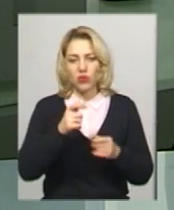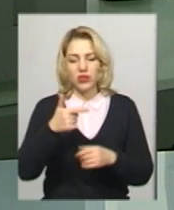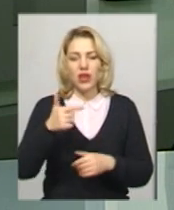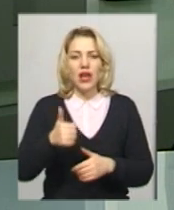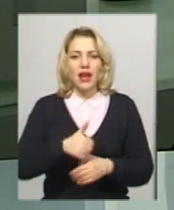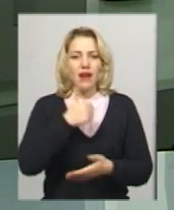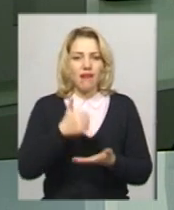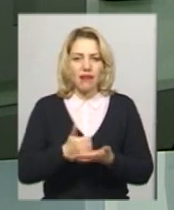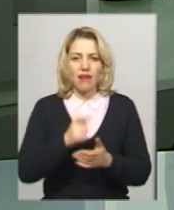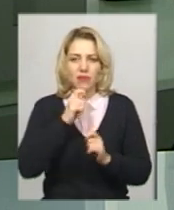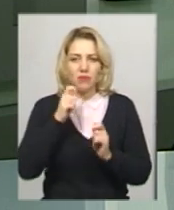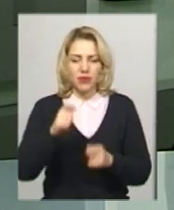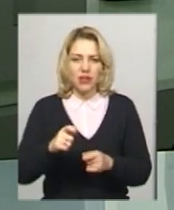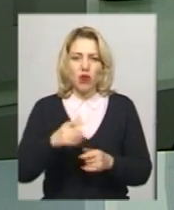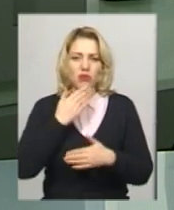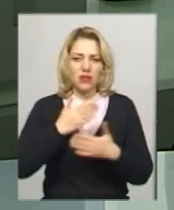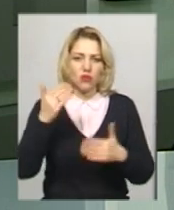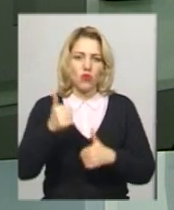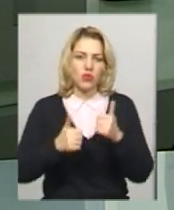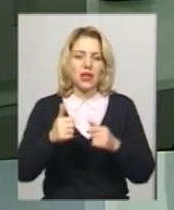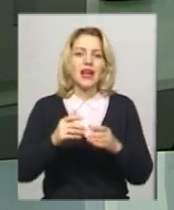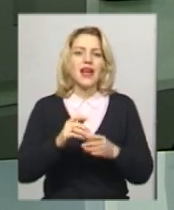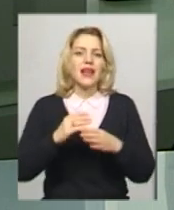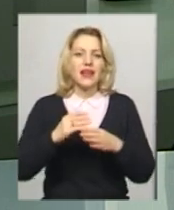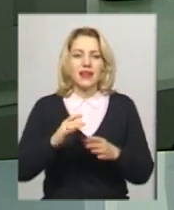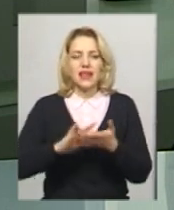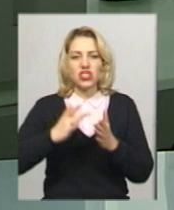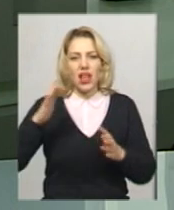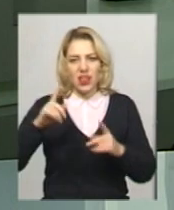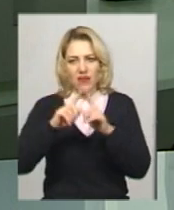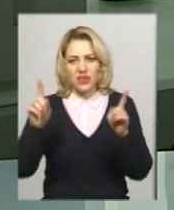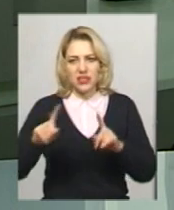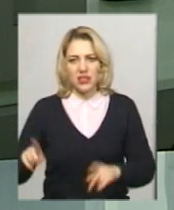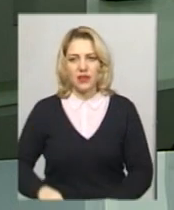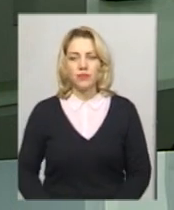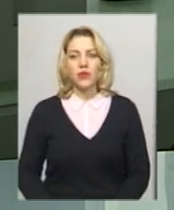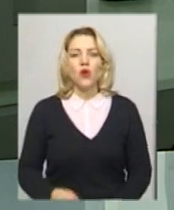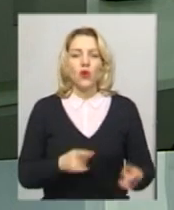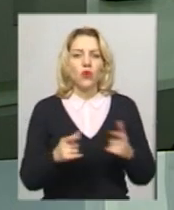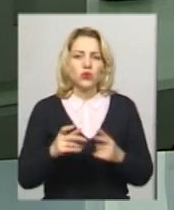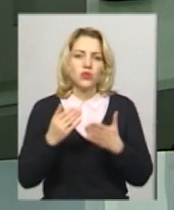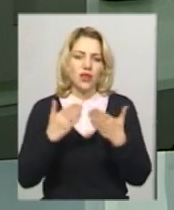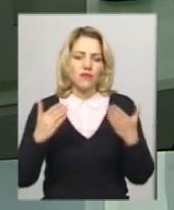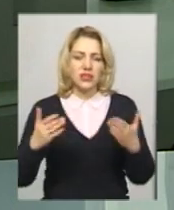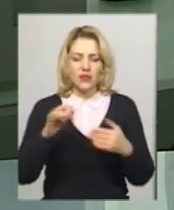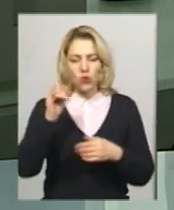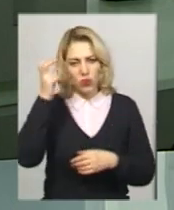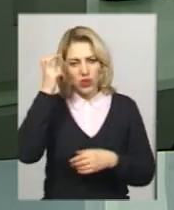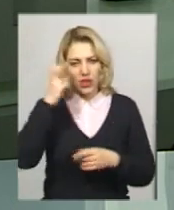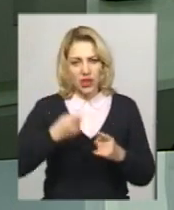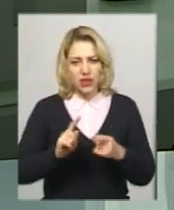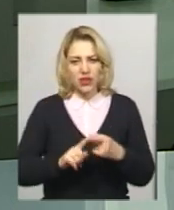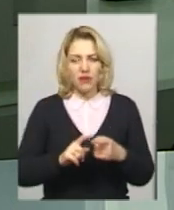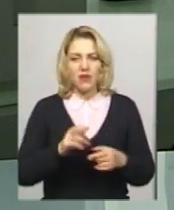конкурсі «Кришталева зірка». Готується до художньої виставки в Києві «Барви світу» кам'янецька художниця, методист